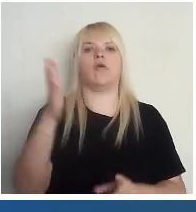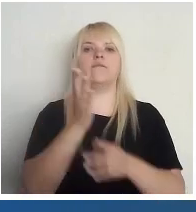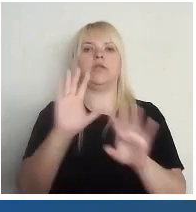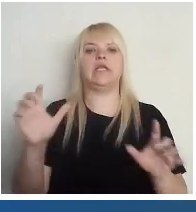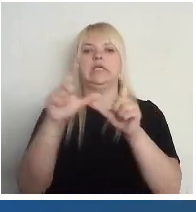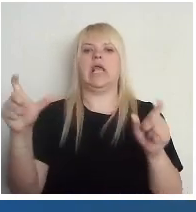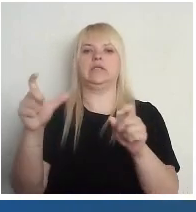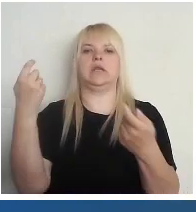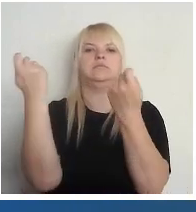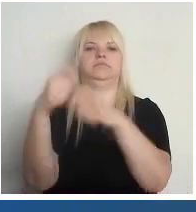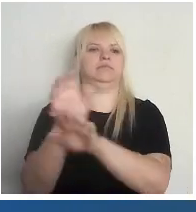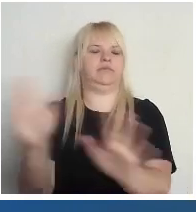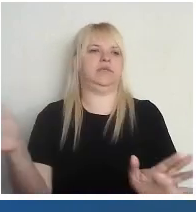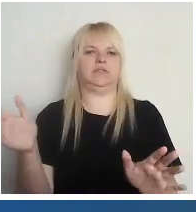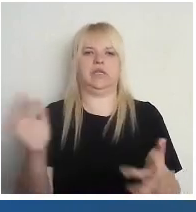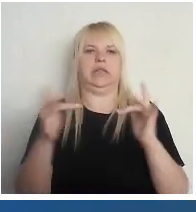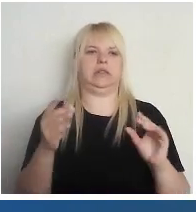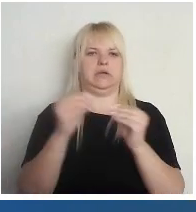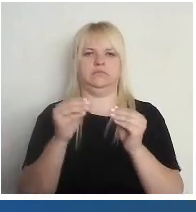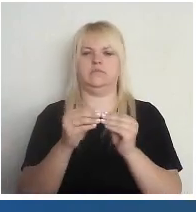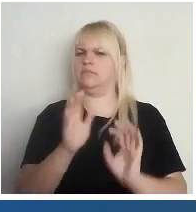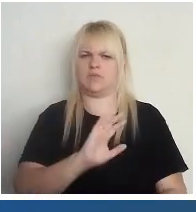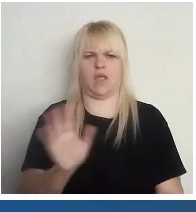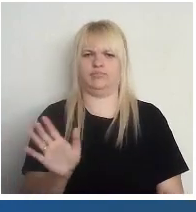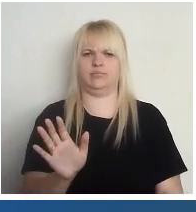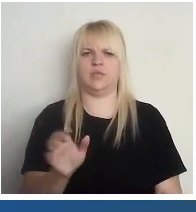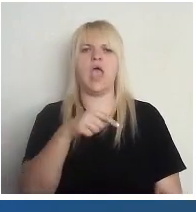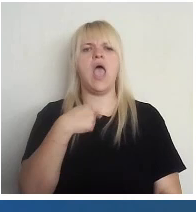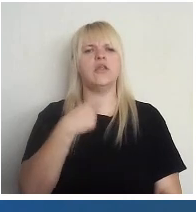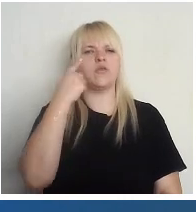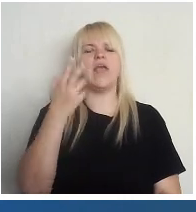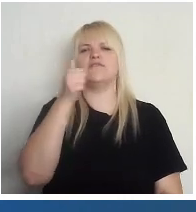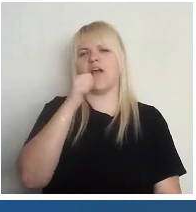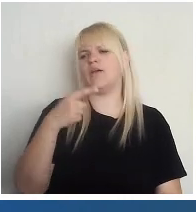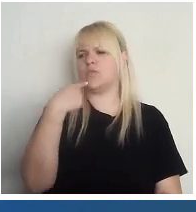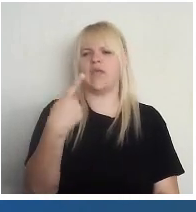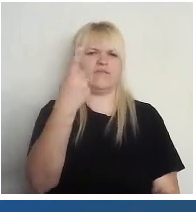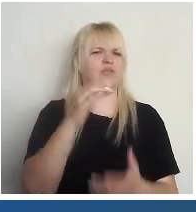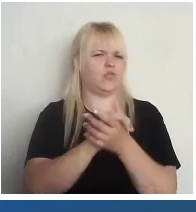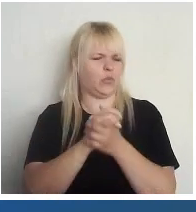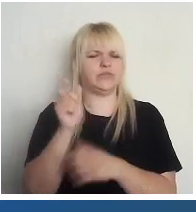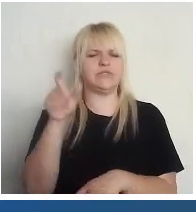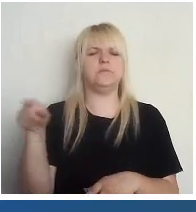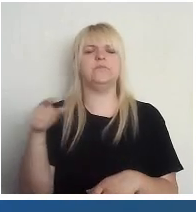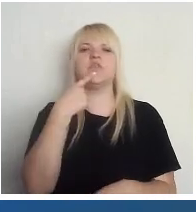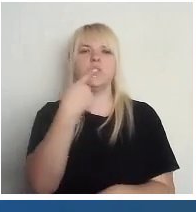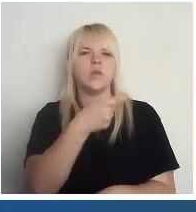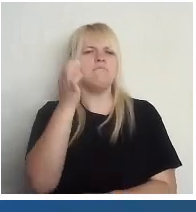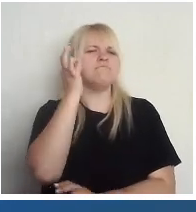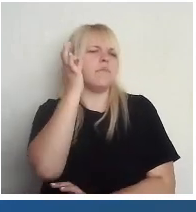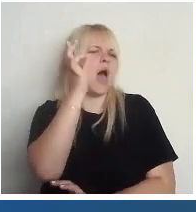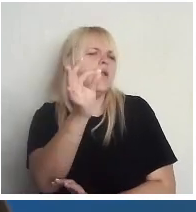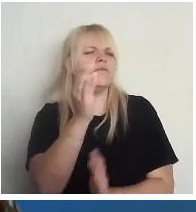nebūs. Es domāju, es vakar runāju ar vienu savu labu draudzē, viņa teica, ka perfekcija nav